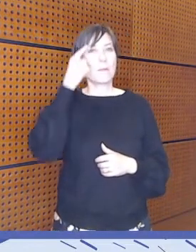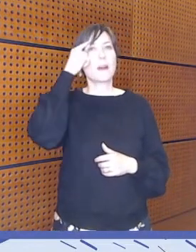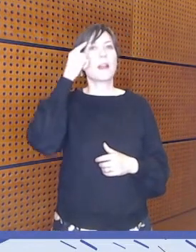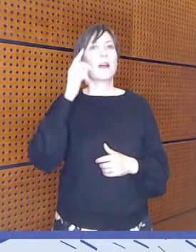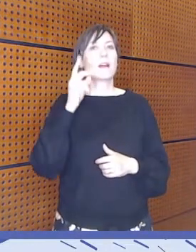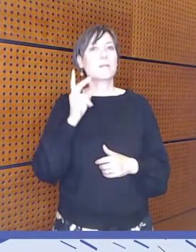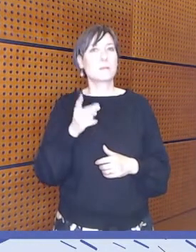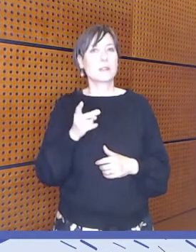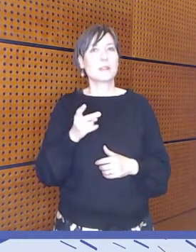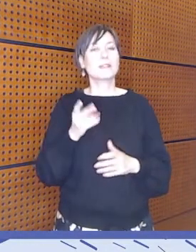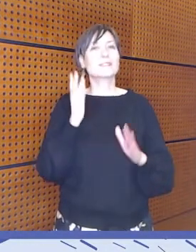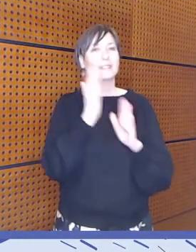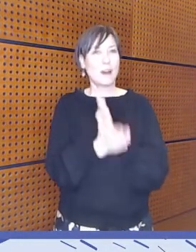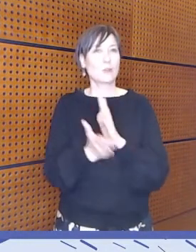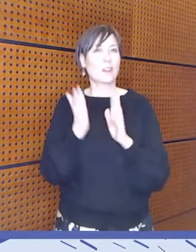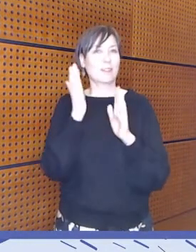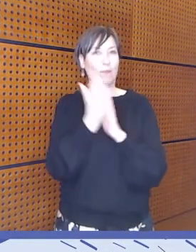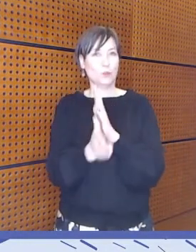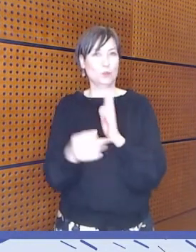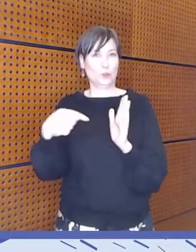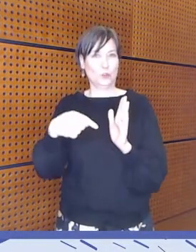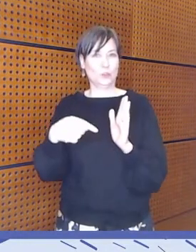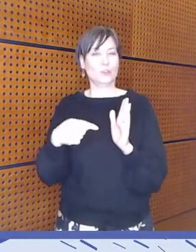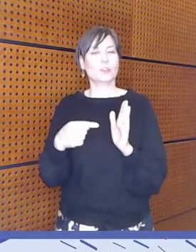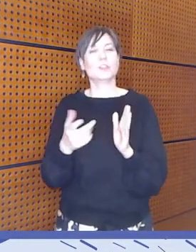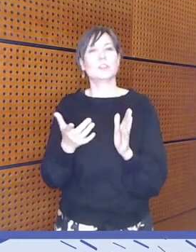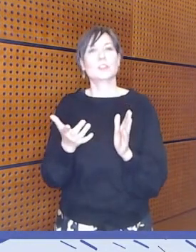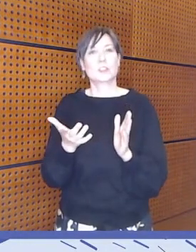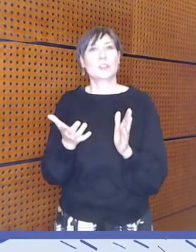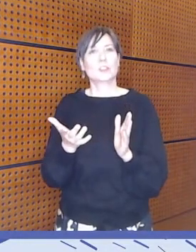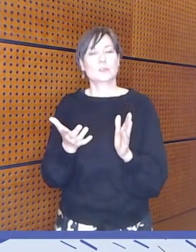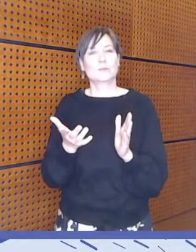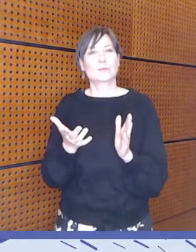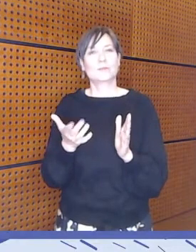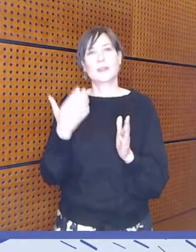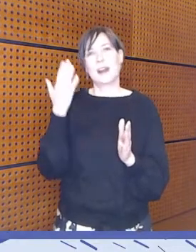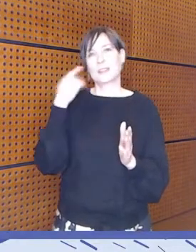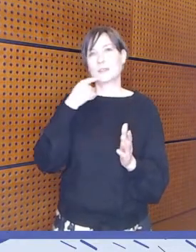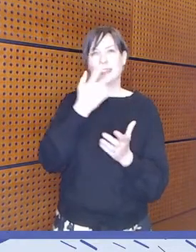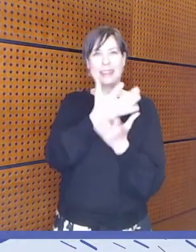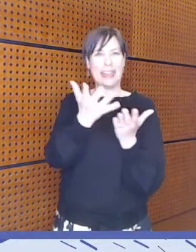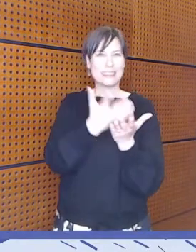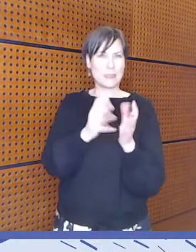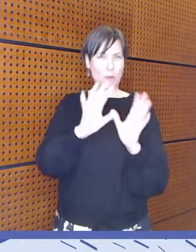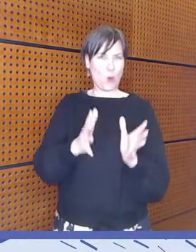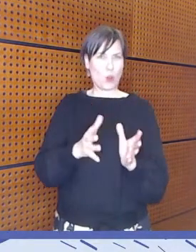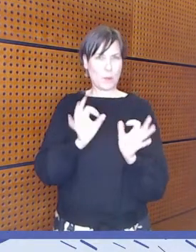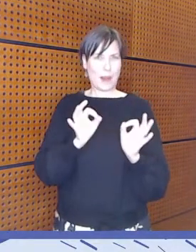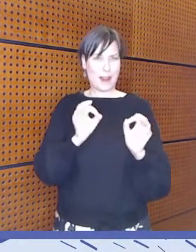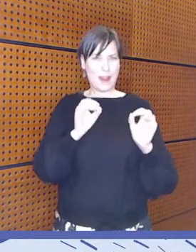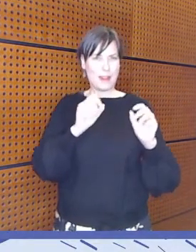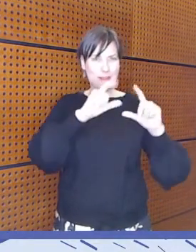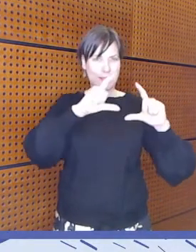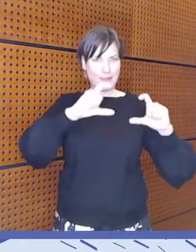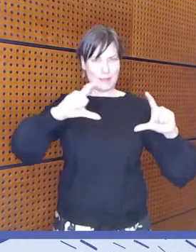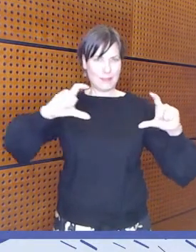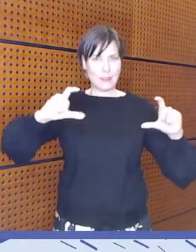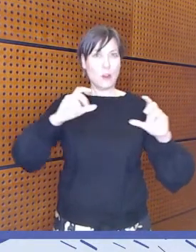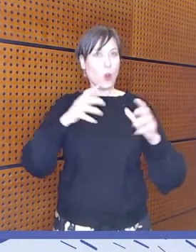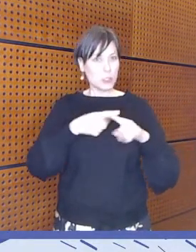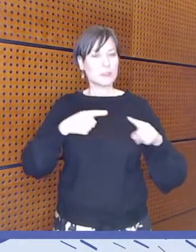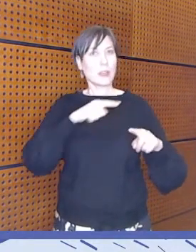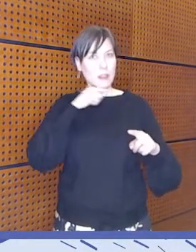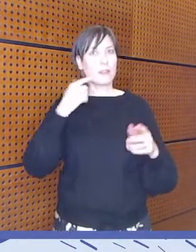se saavutettavuus, että se, just niin kuin puhuit siitä tekstiasusta, että se olisi riittävän selkeätä